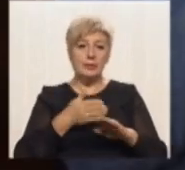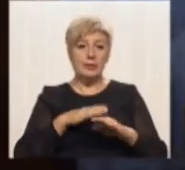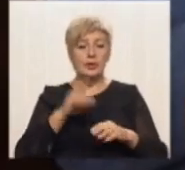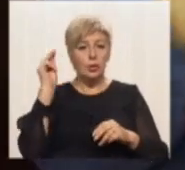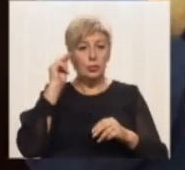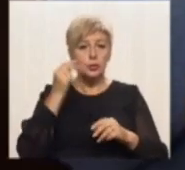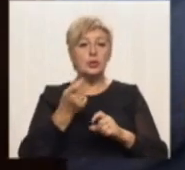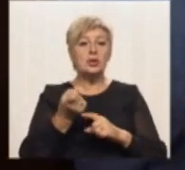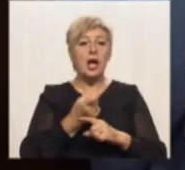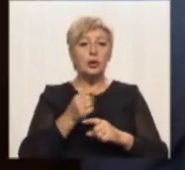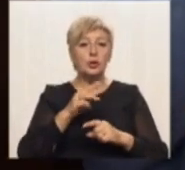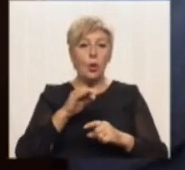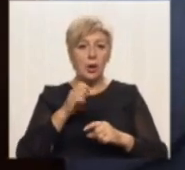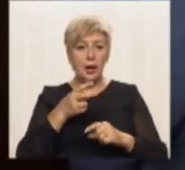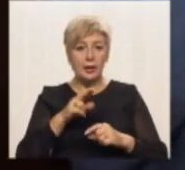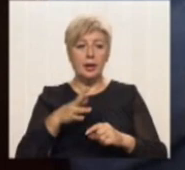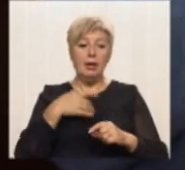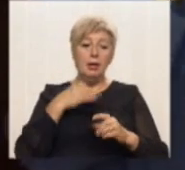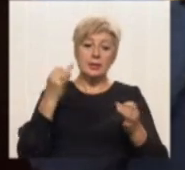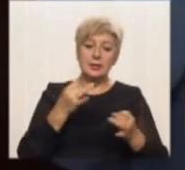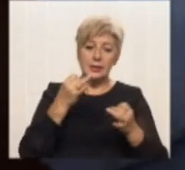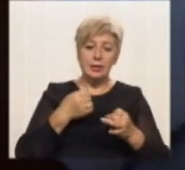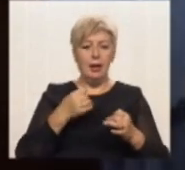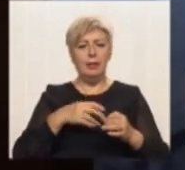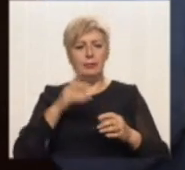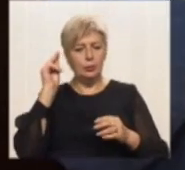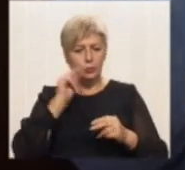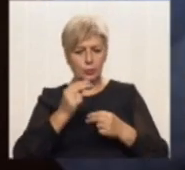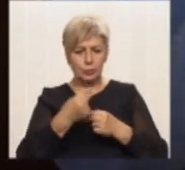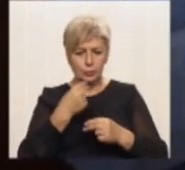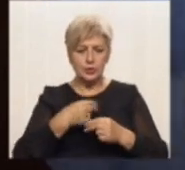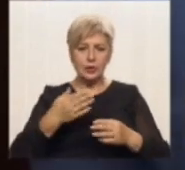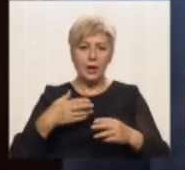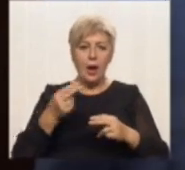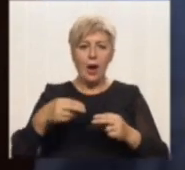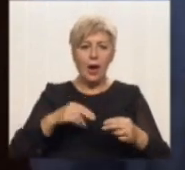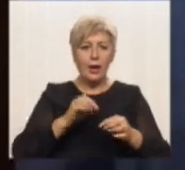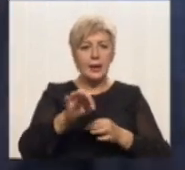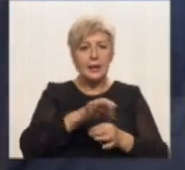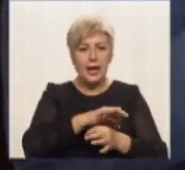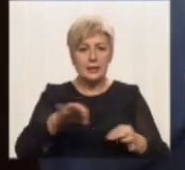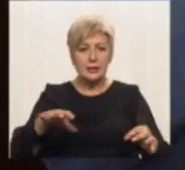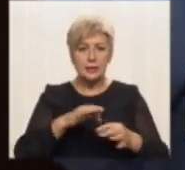токаря. Подобається, цікаво, вчимося креслити. Різні назви деталей. Цікаво, пізнавально дуже.